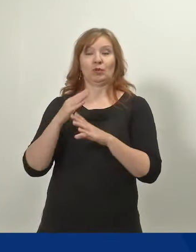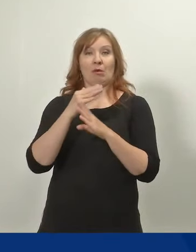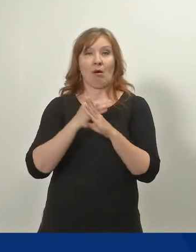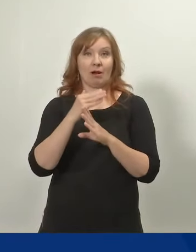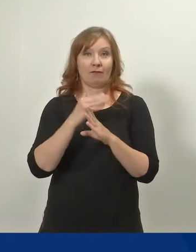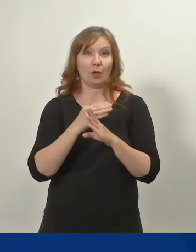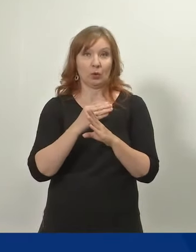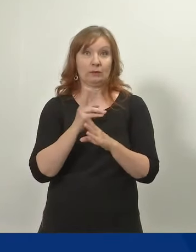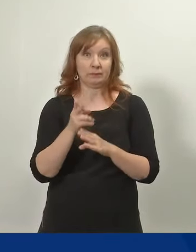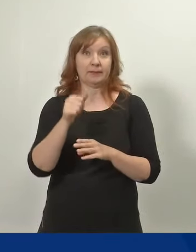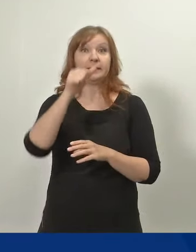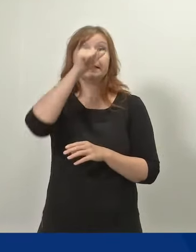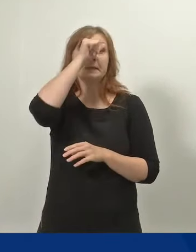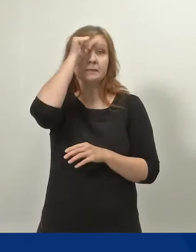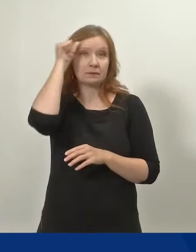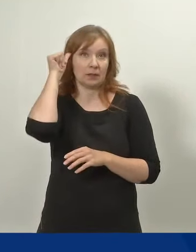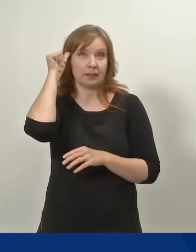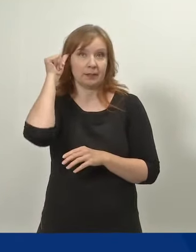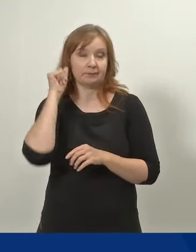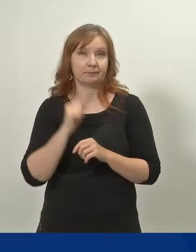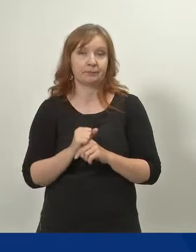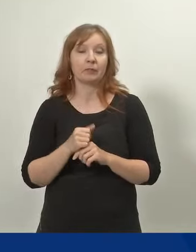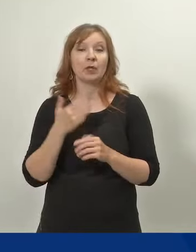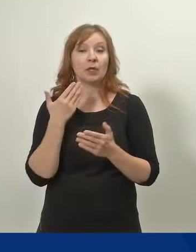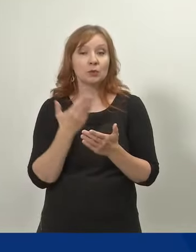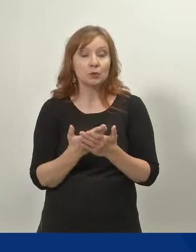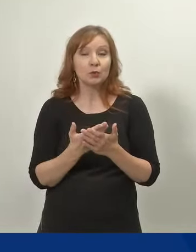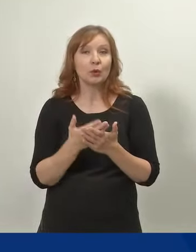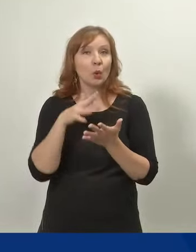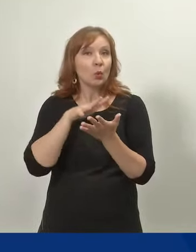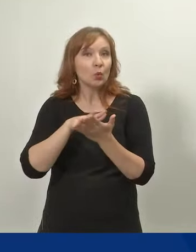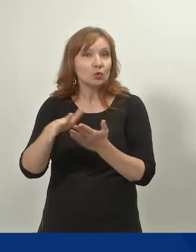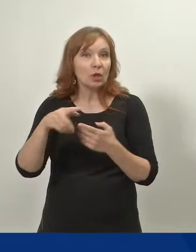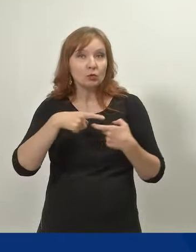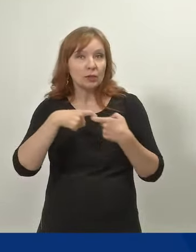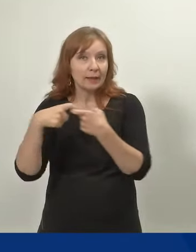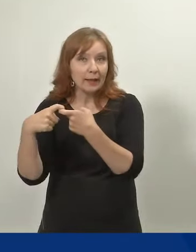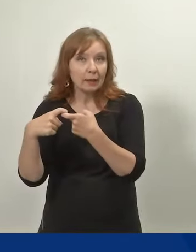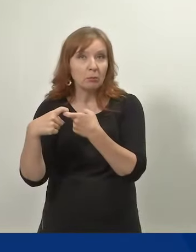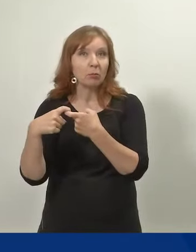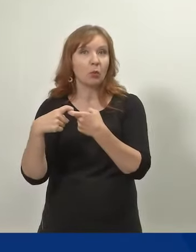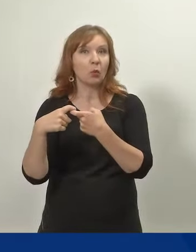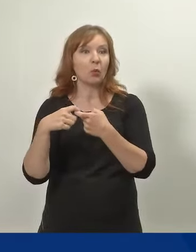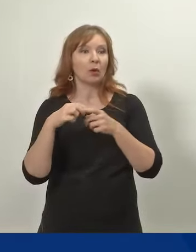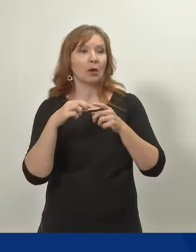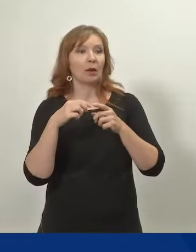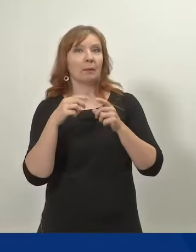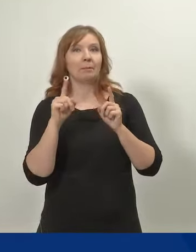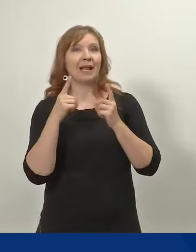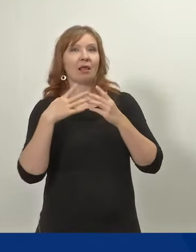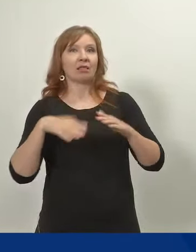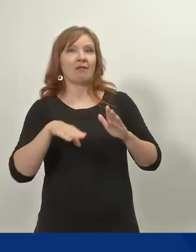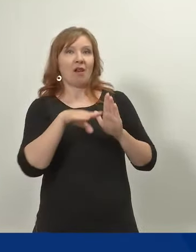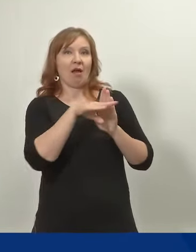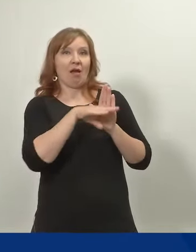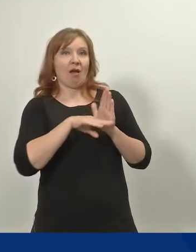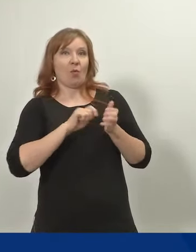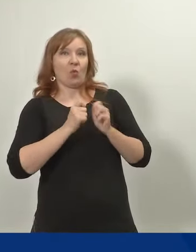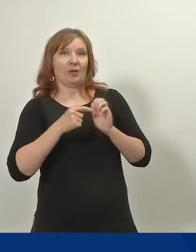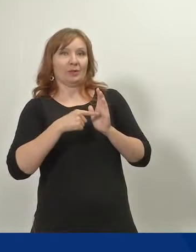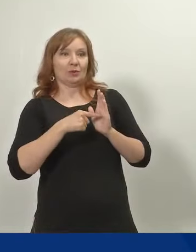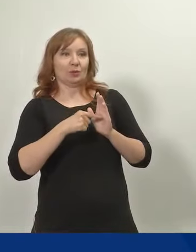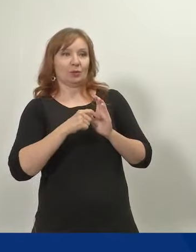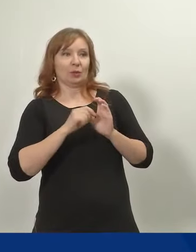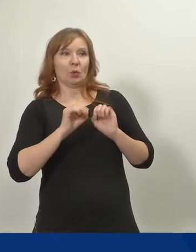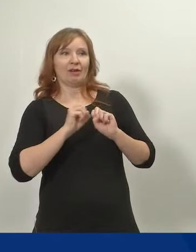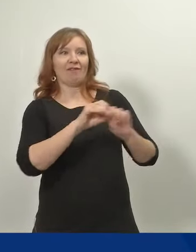äärimmäisen vaikeaa, koska se riippuu siitä, että minkälaisia käyttäytymisvaikutuksia tällä uudistuksella